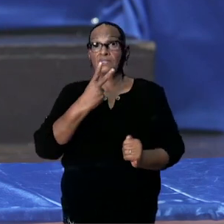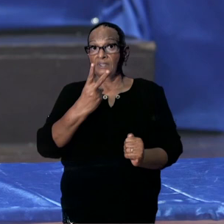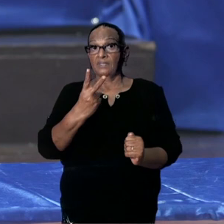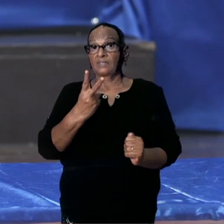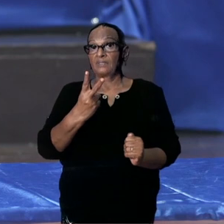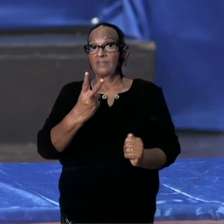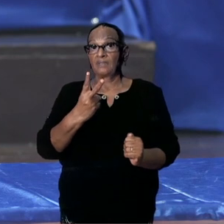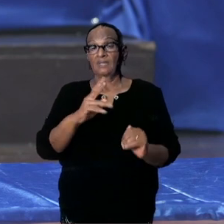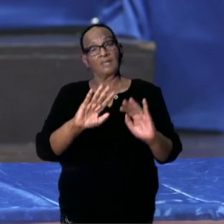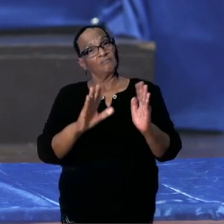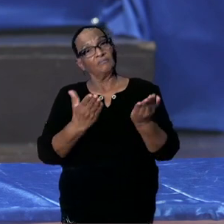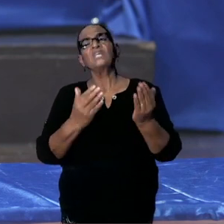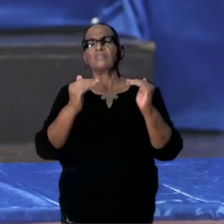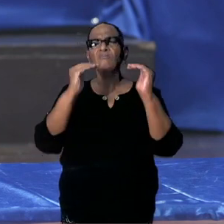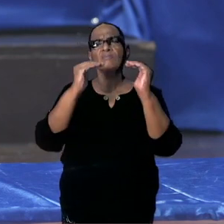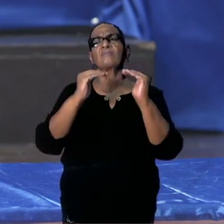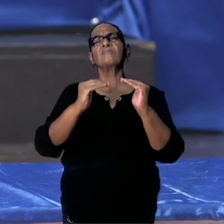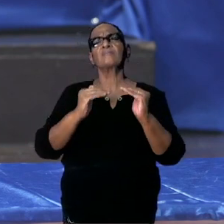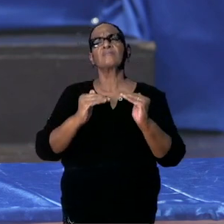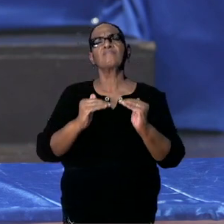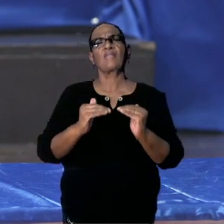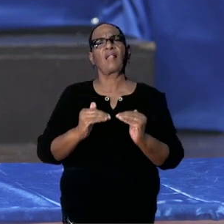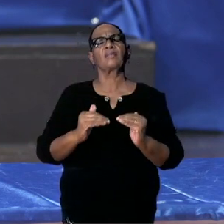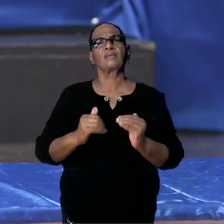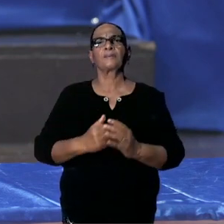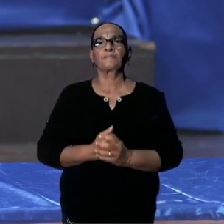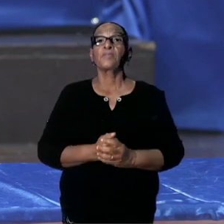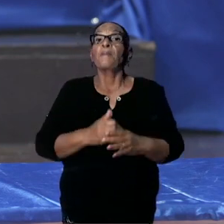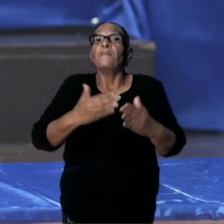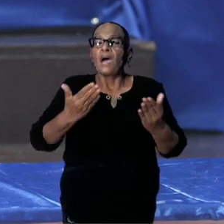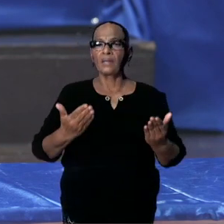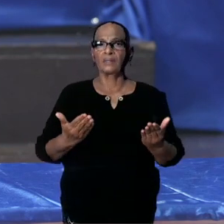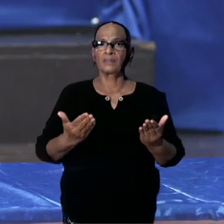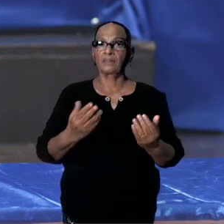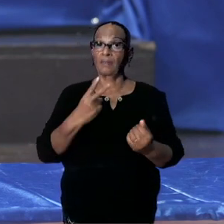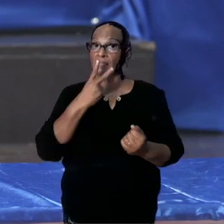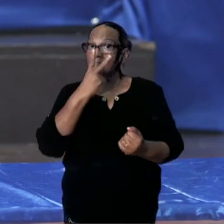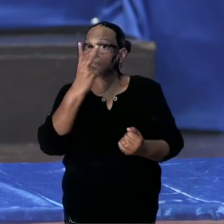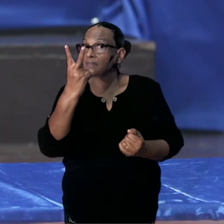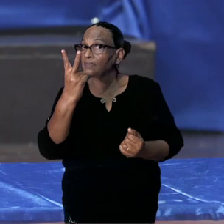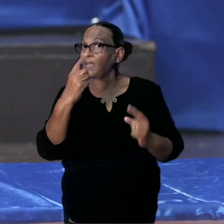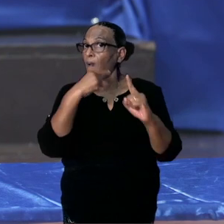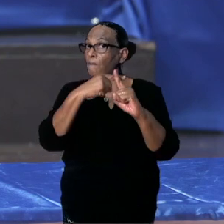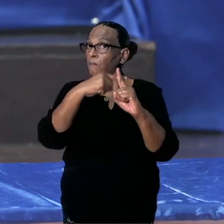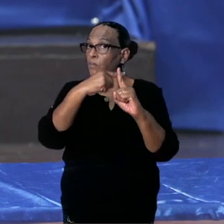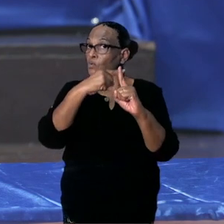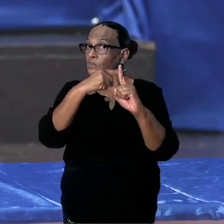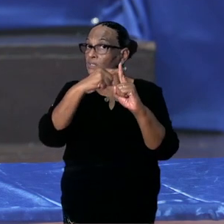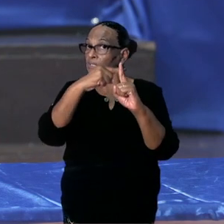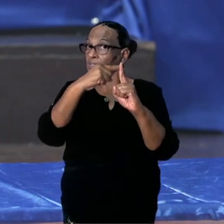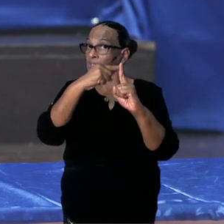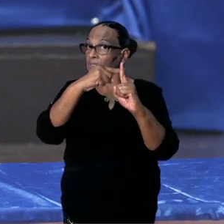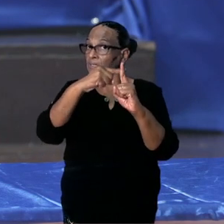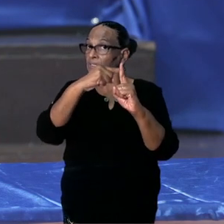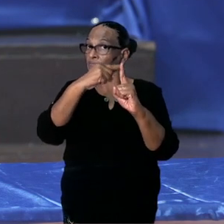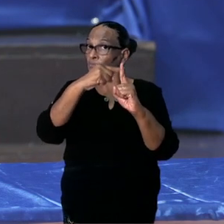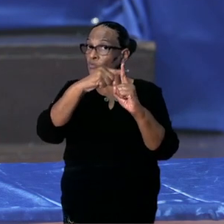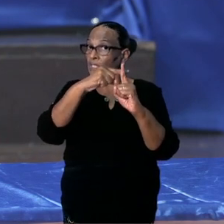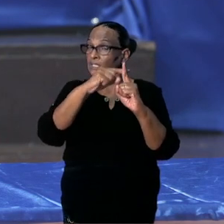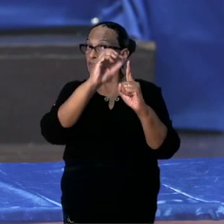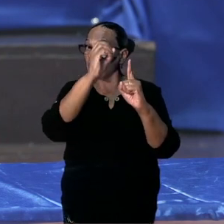is niets anders dan een daling. Maar uiteraard blijft het positiviteitsgehalte percentage